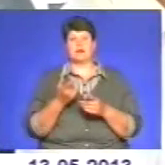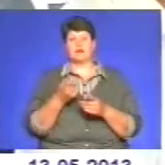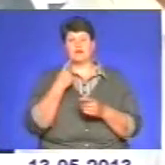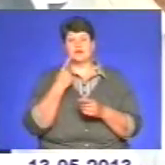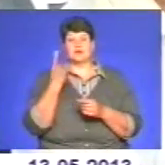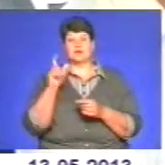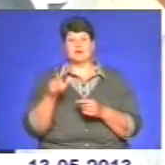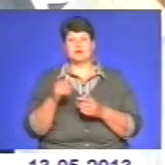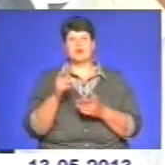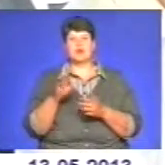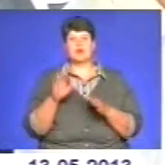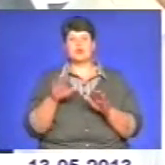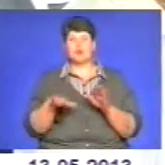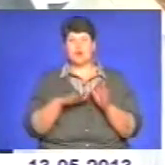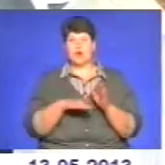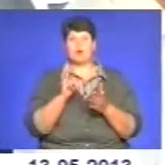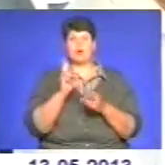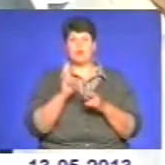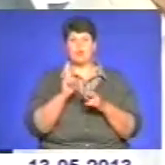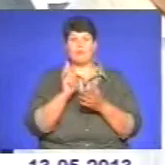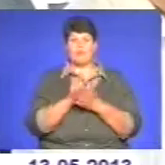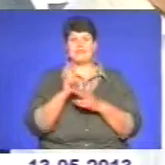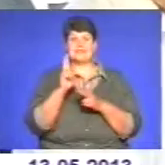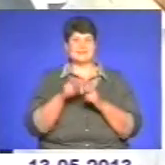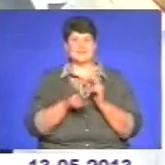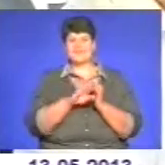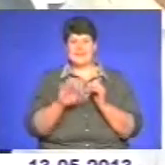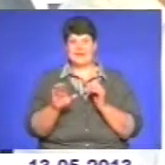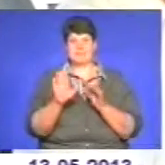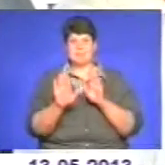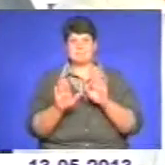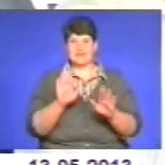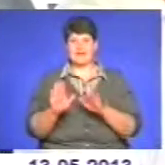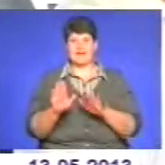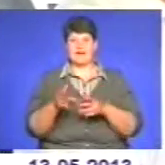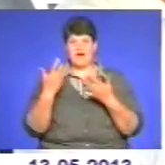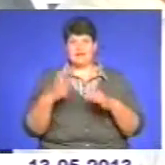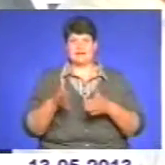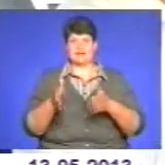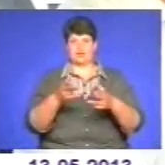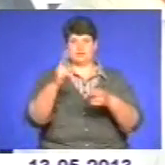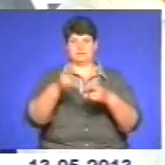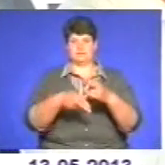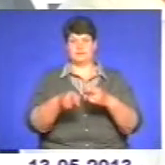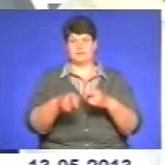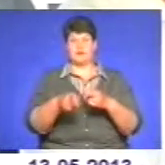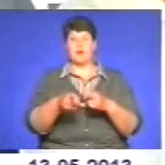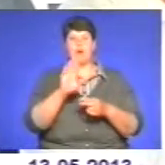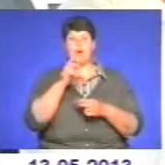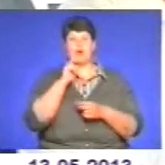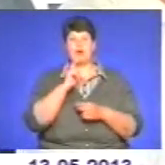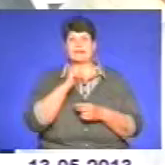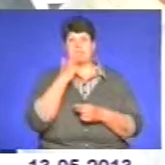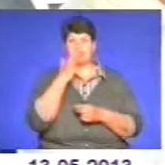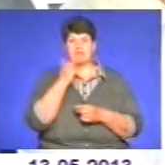ноги мають закінчуватися не на педалях, а на дорозі. І поки людина не привикне до своєї автомобіля, не